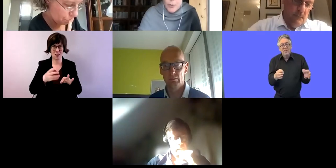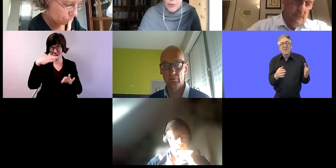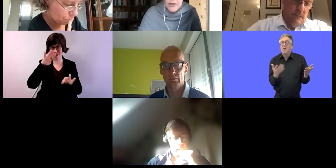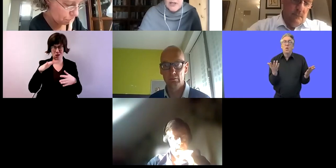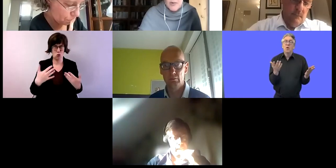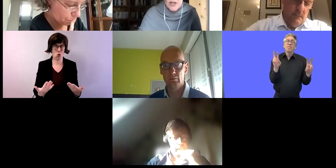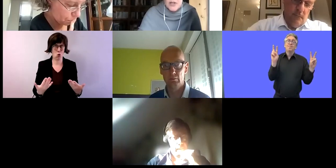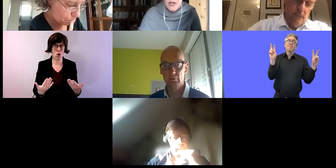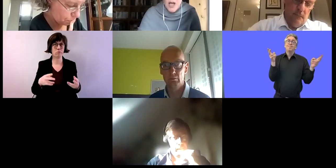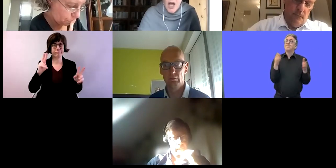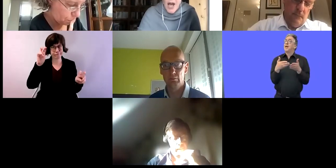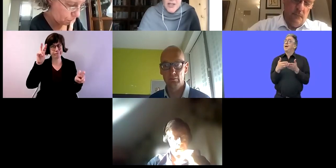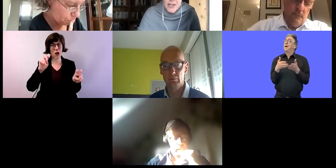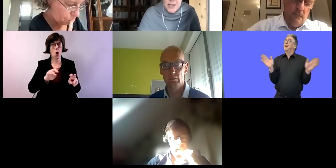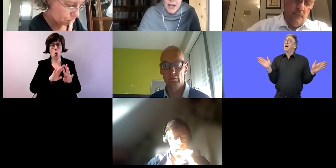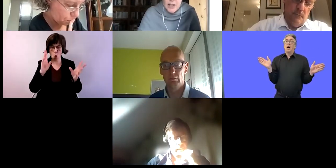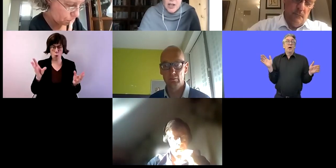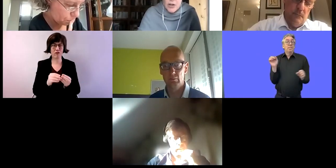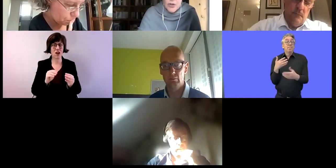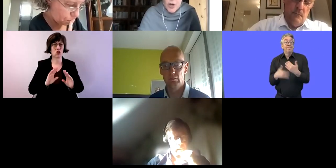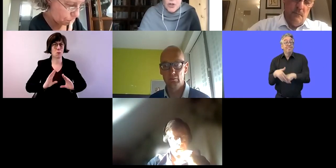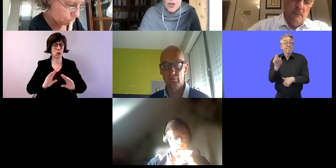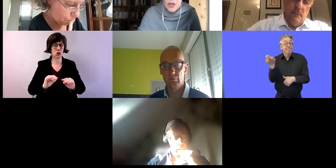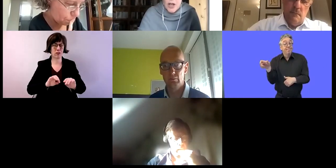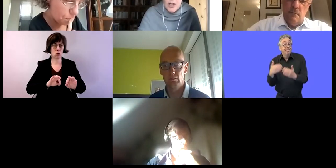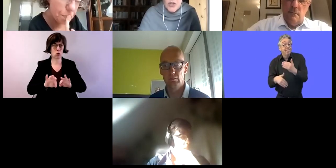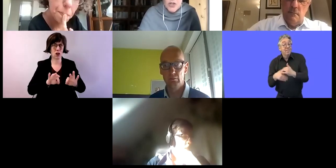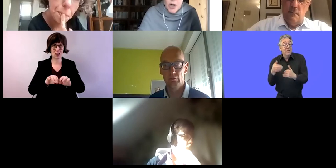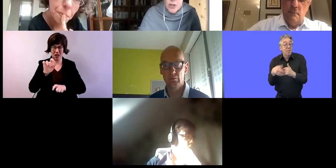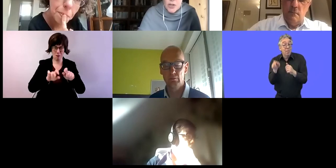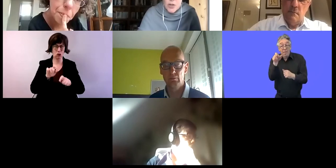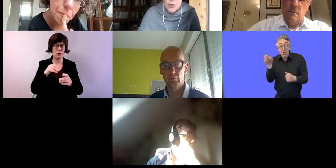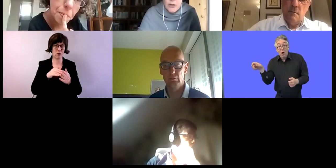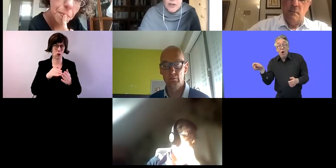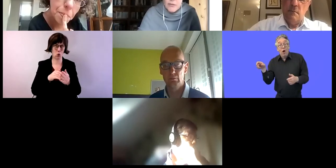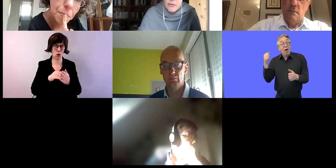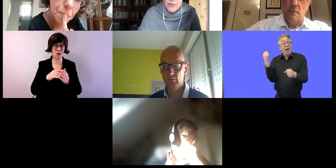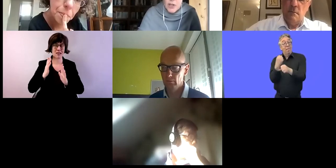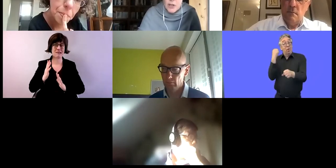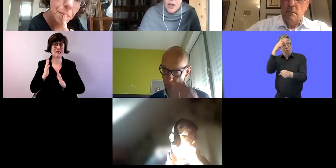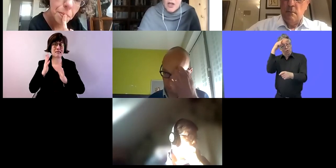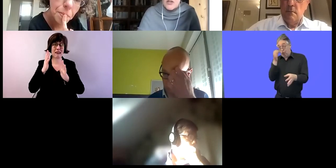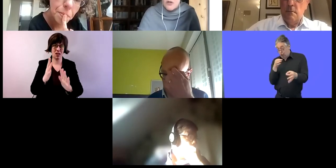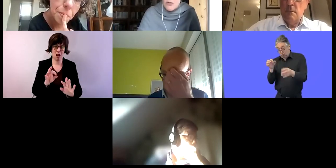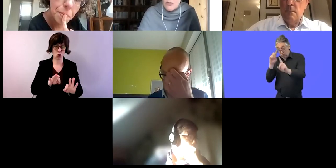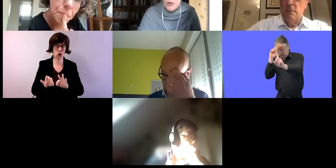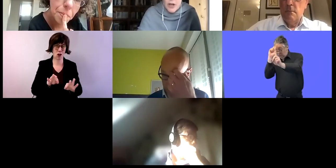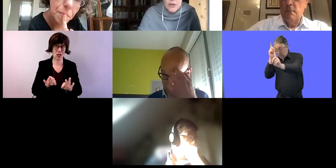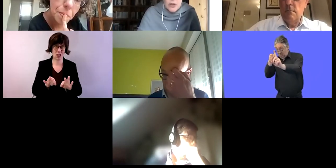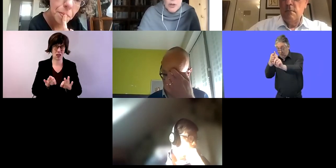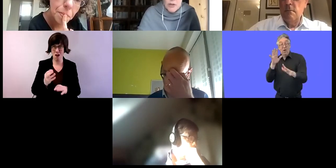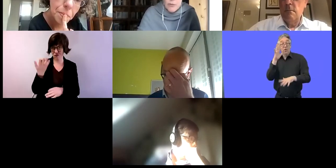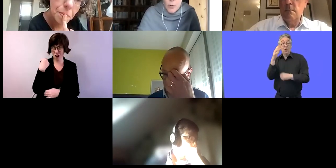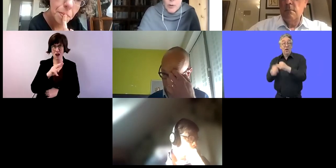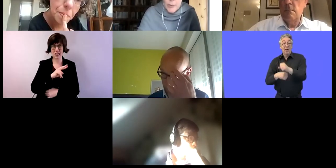nämlich unsere sogenannte umfassende Beschäftigungsstrategie für Menschen mit Beschäftigungen. Eine auf zehn Jahre ausgelegte Strategie, die 2015